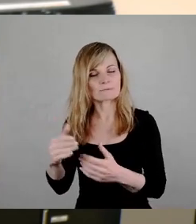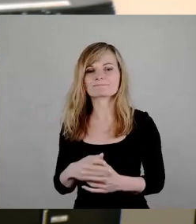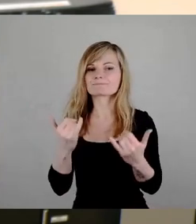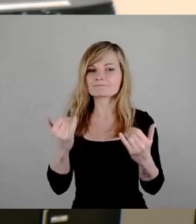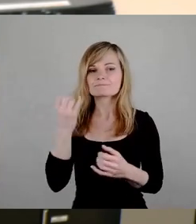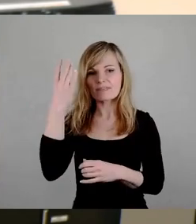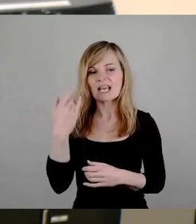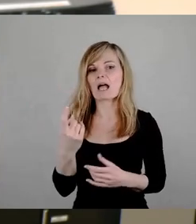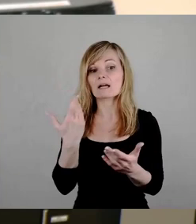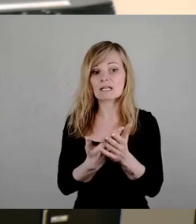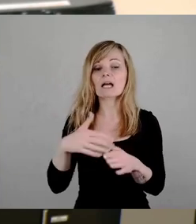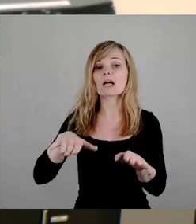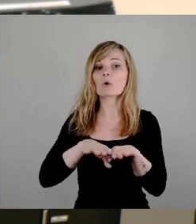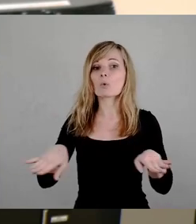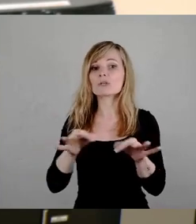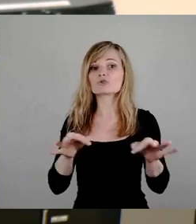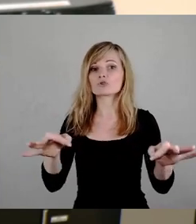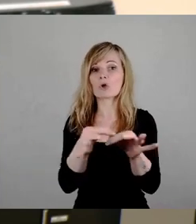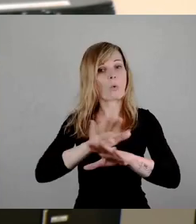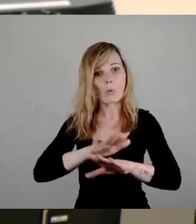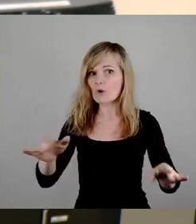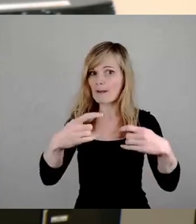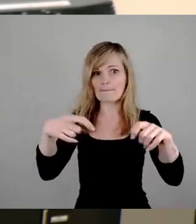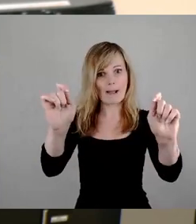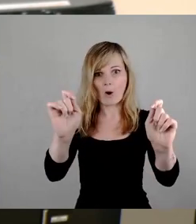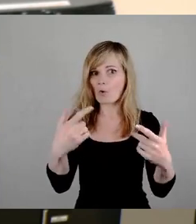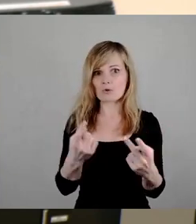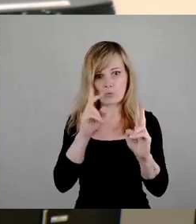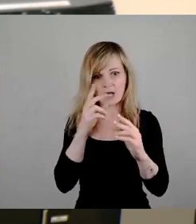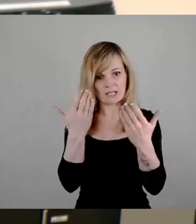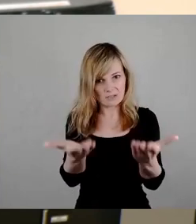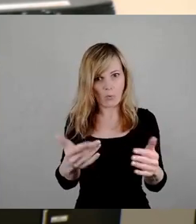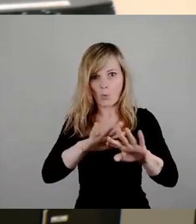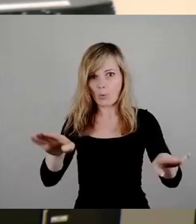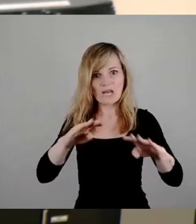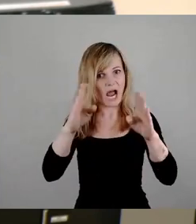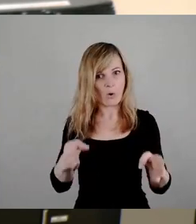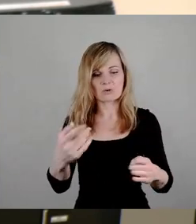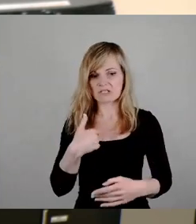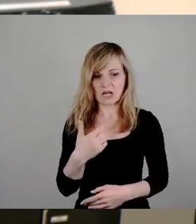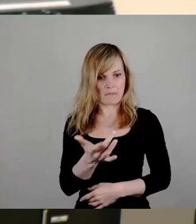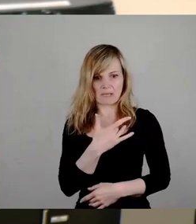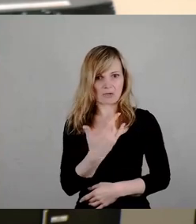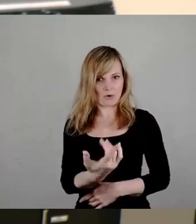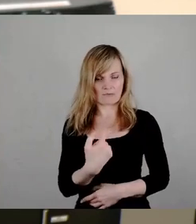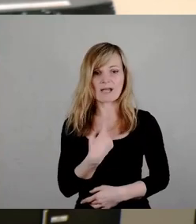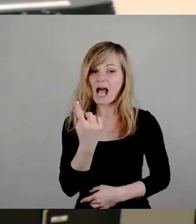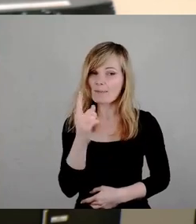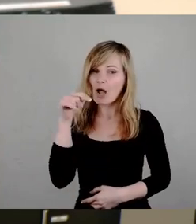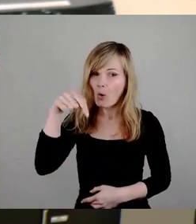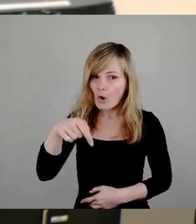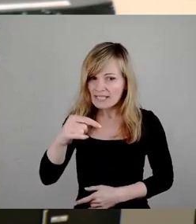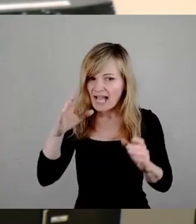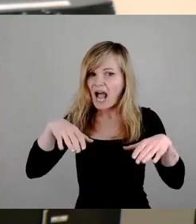unbebautes Grundstück, kann man sagen, betrifft einem ja nicht. Okay, aber heute ganz zu Beginn am Tag, da hieß es ja,